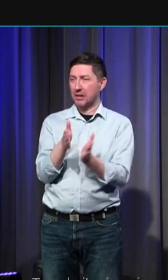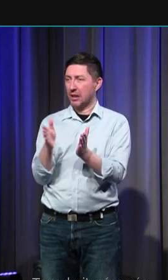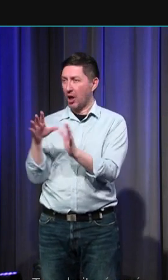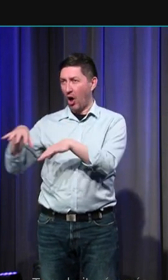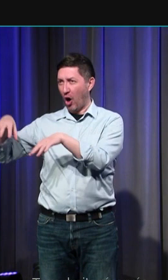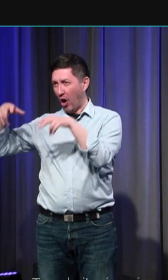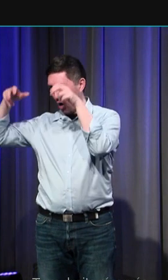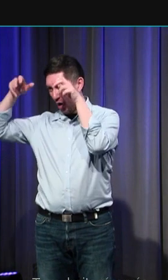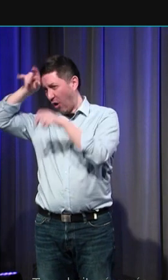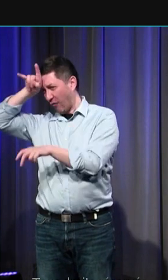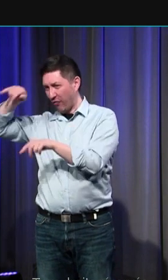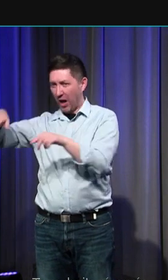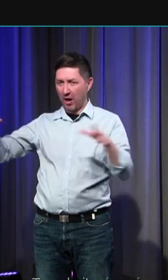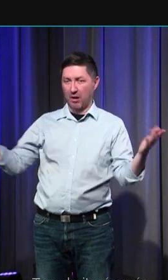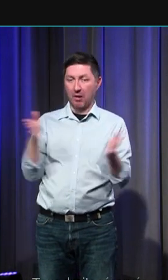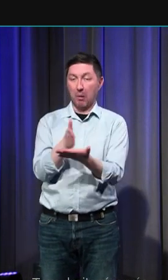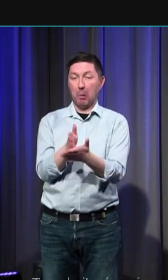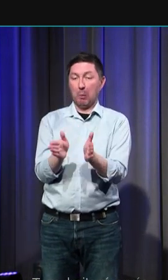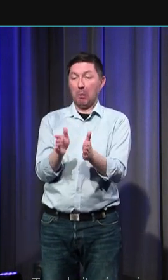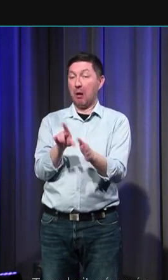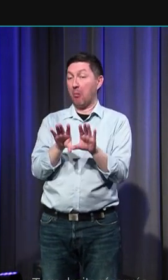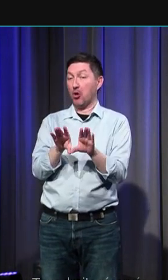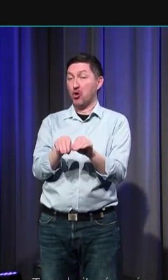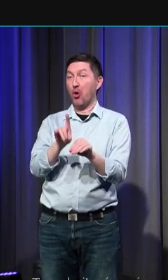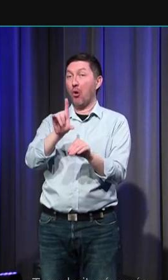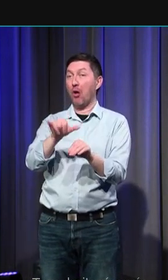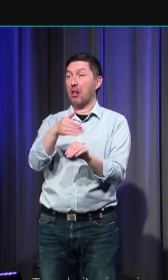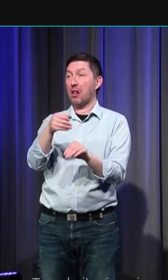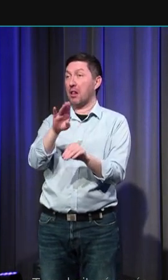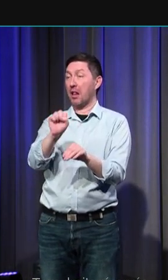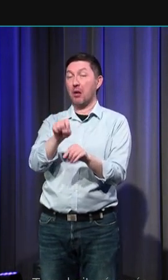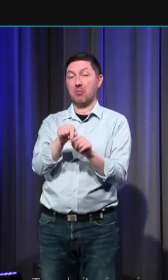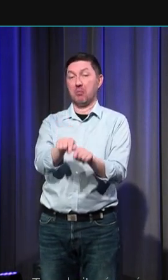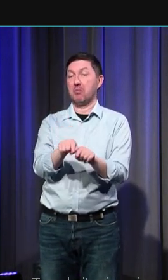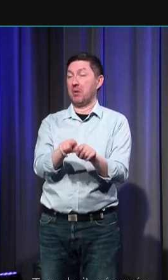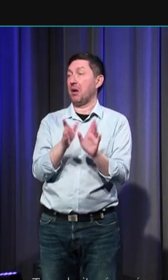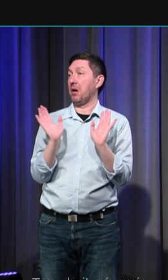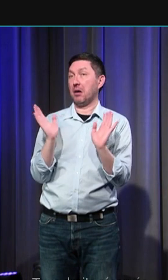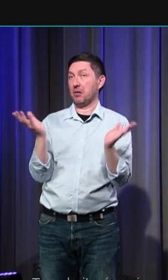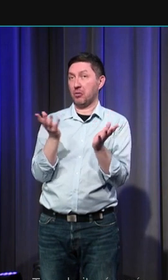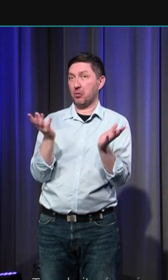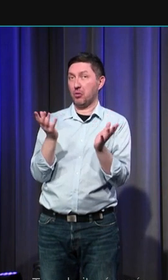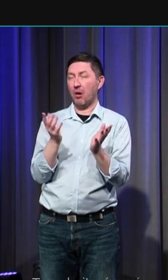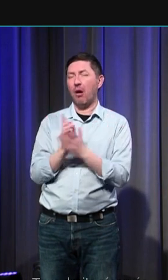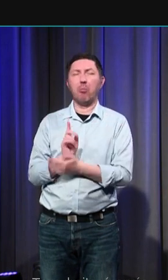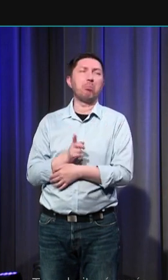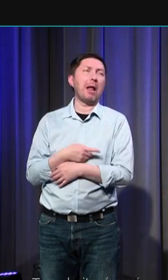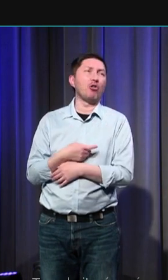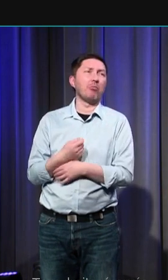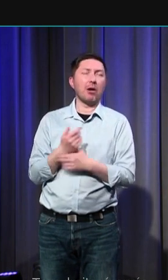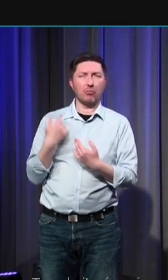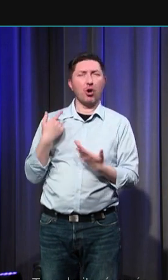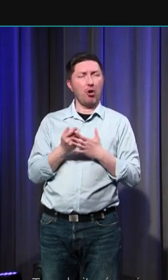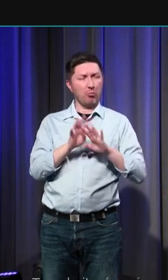c'est-à-dire qu'on a statué de façon docte et liturgique en disant qu'il n'était pas normal que les enfants aillent en enfer on ne pouvait